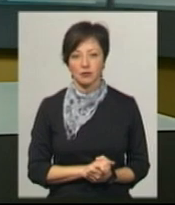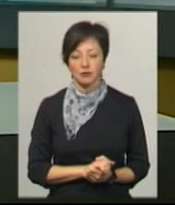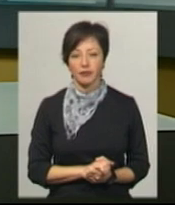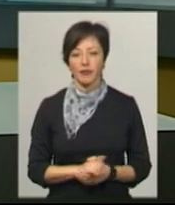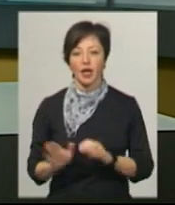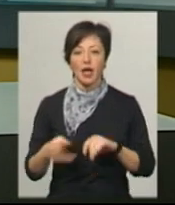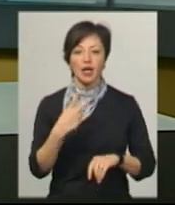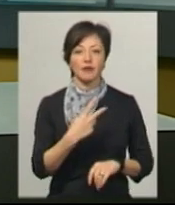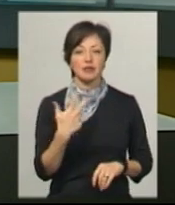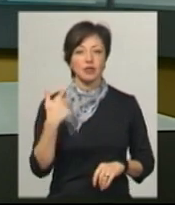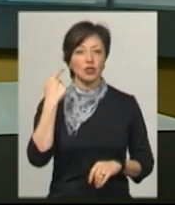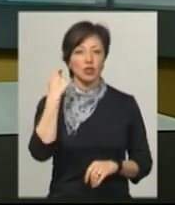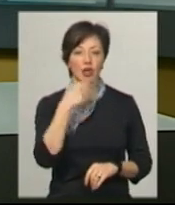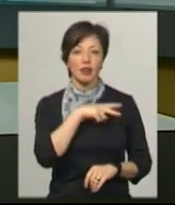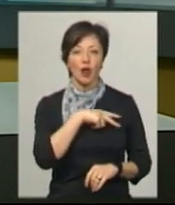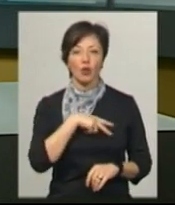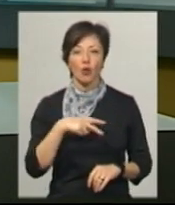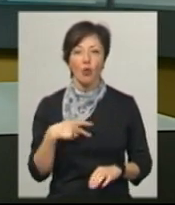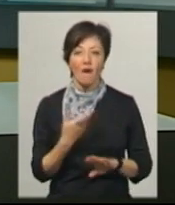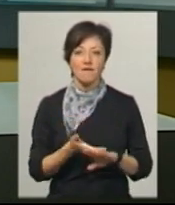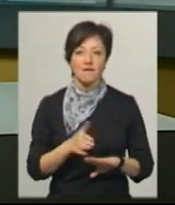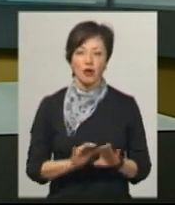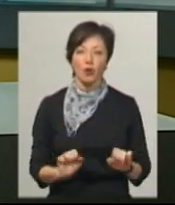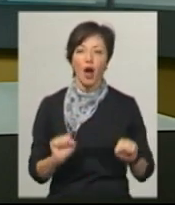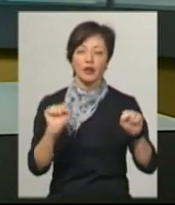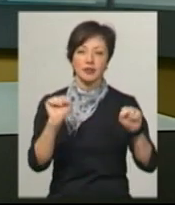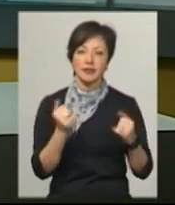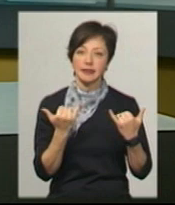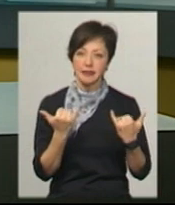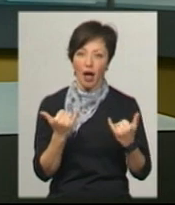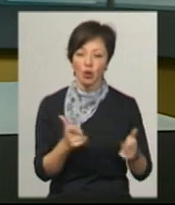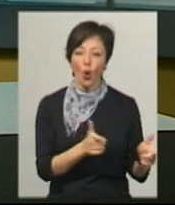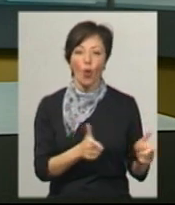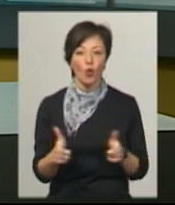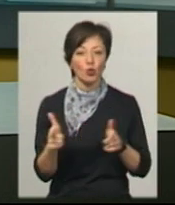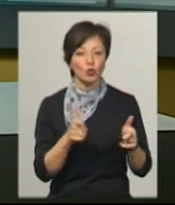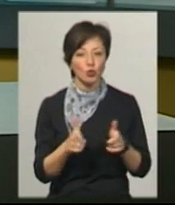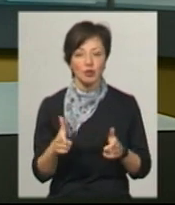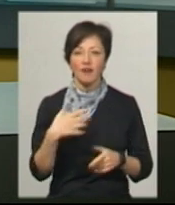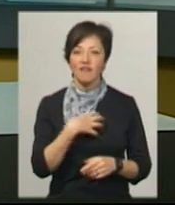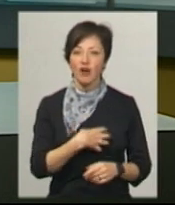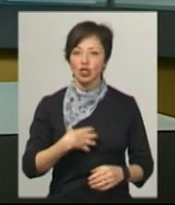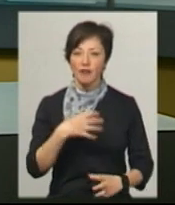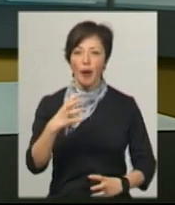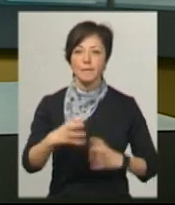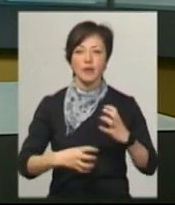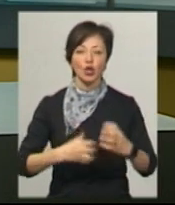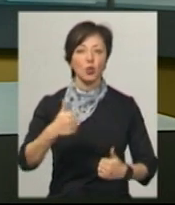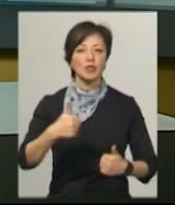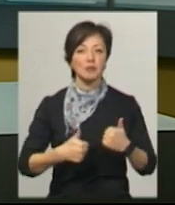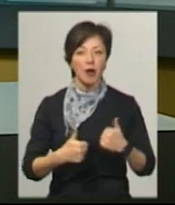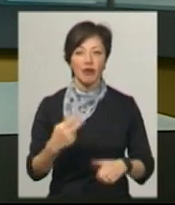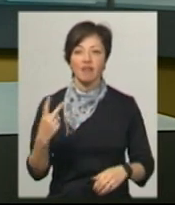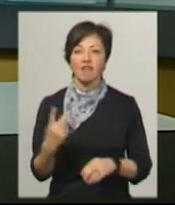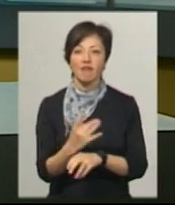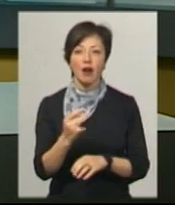23-річна титулована важкоатлетка Ангеліна Ломачинська зараз готується в цьому році до важливих міжнародних змагань, які вже